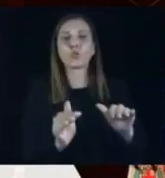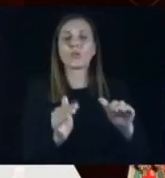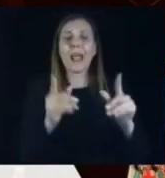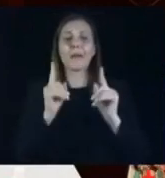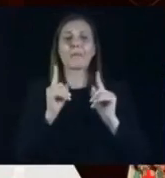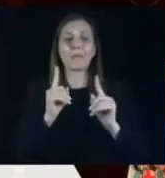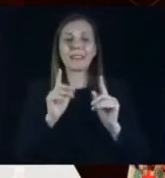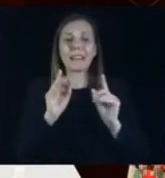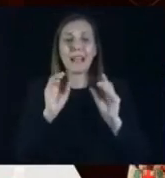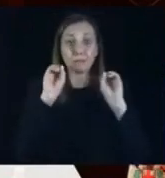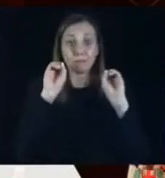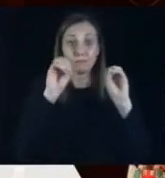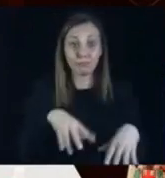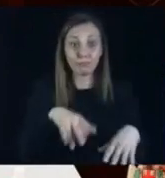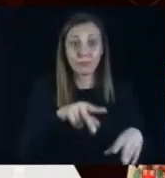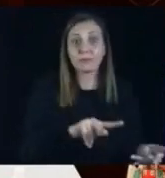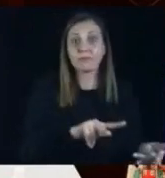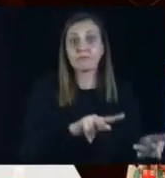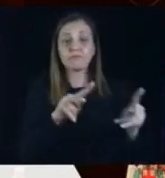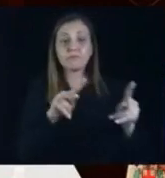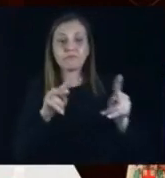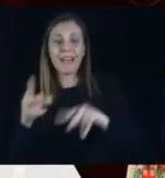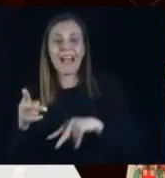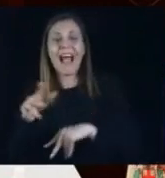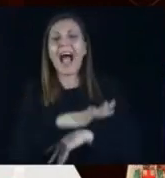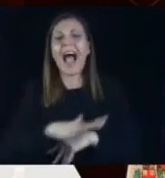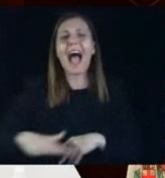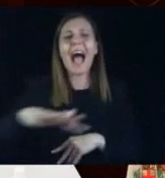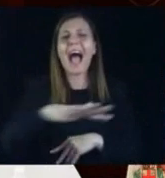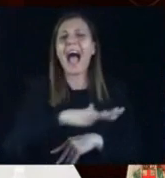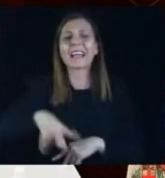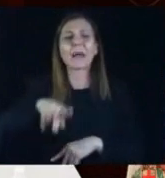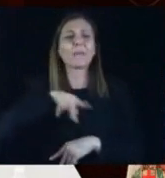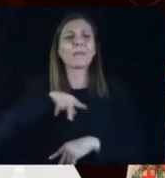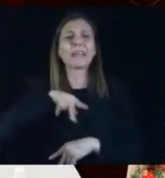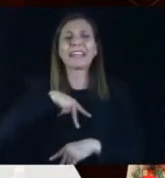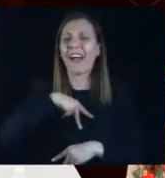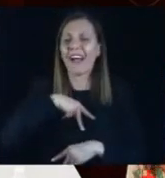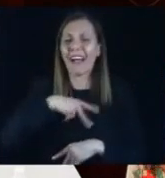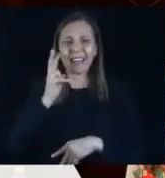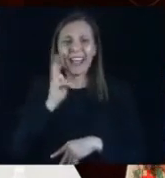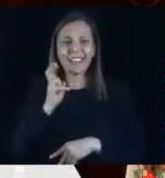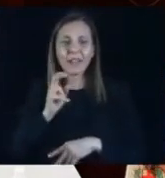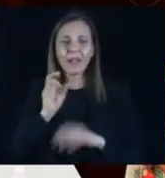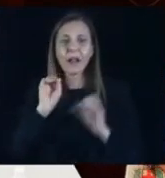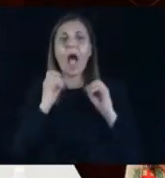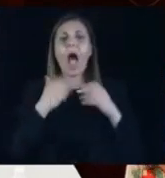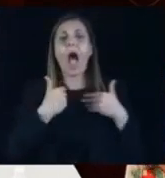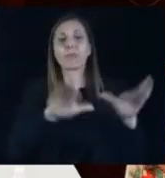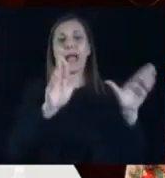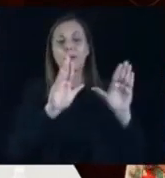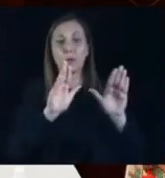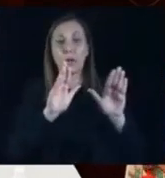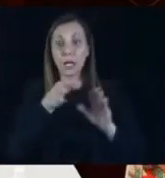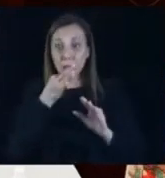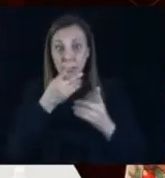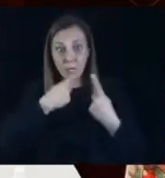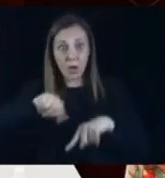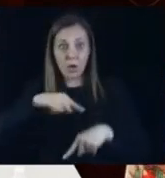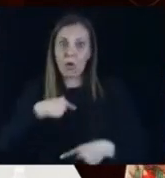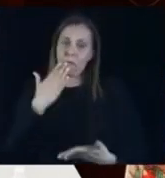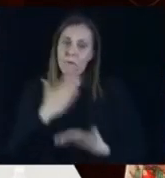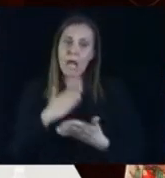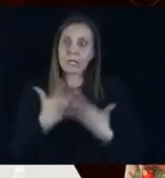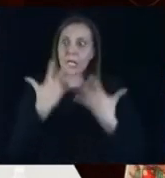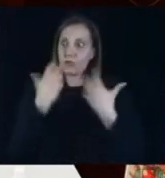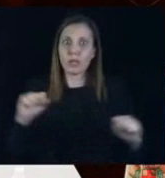Milano, e quella sta diventando la più grande area verde privata dismessa di Milano. Non possiamo continuare a